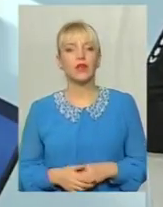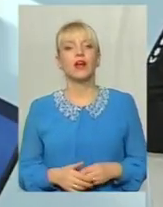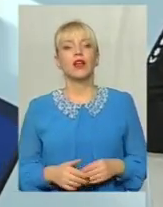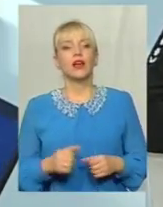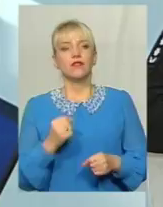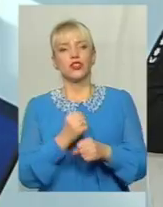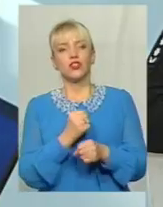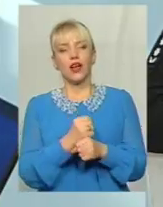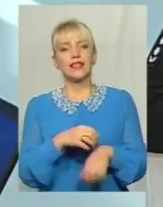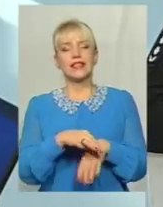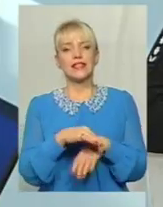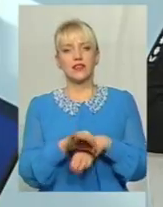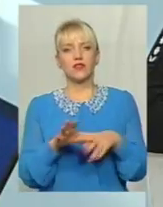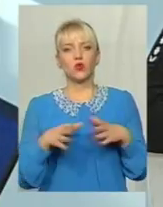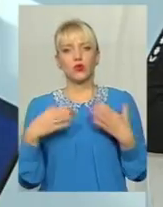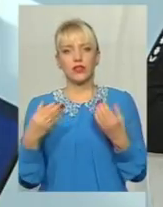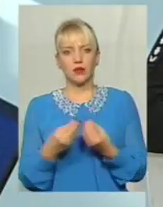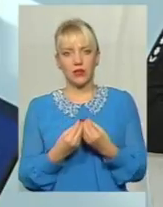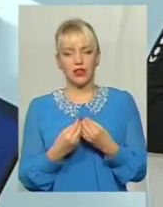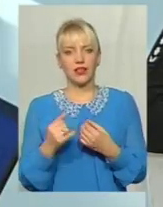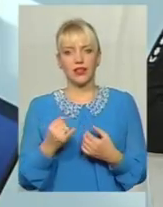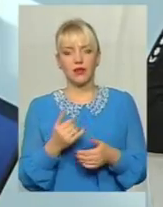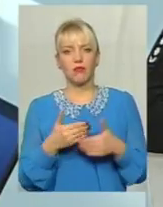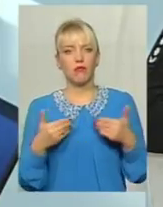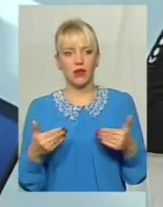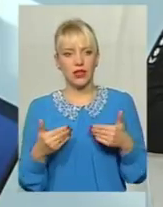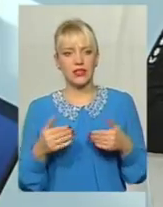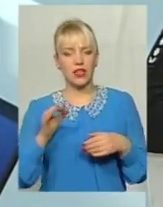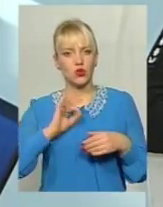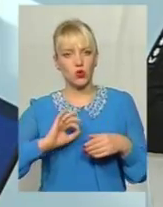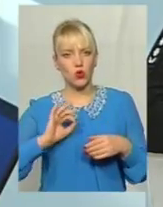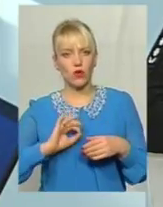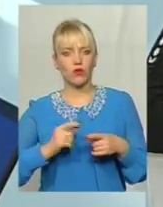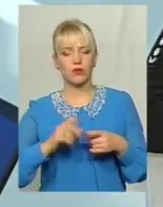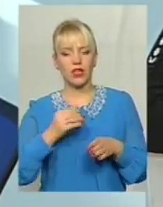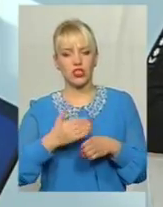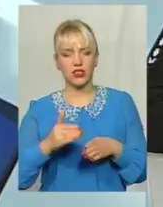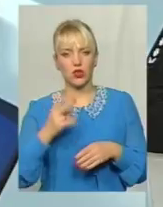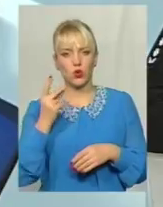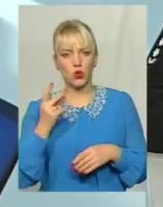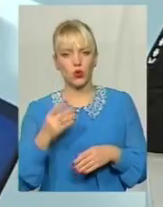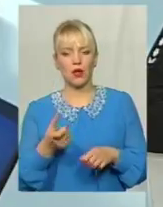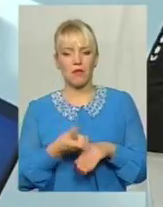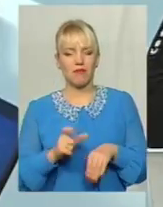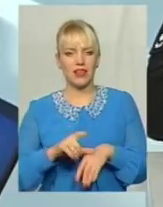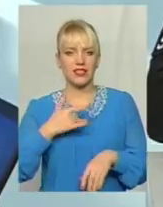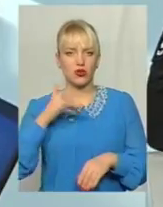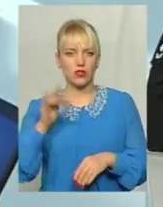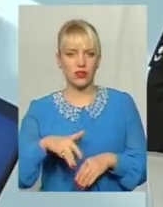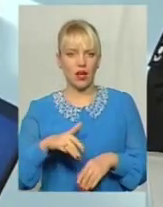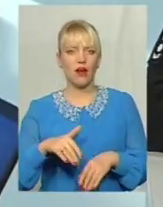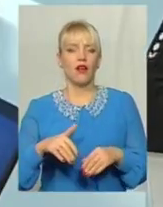Вчиняють насильство в сім'ї І ми, відповідно, застосовуємо вже за частиною другої більш жорстке покарання